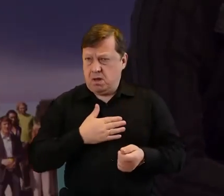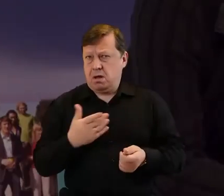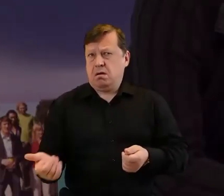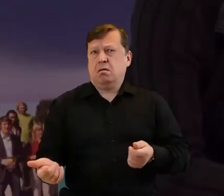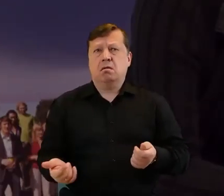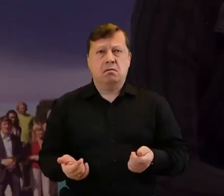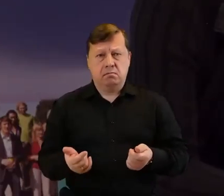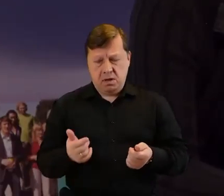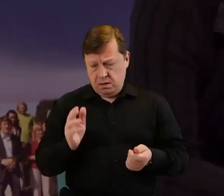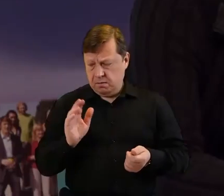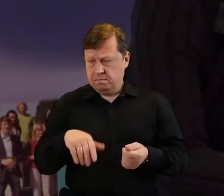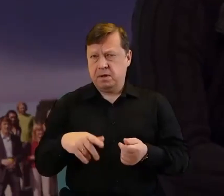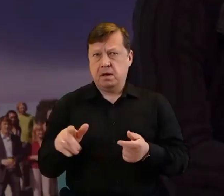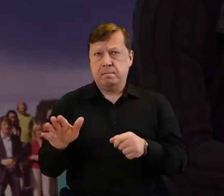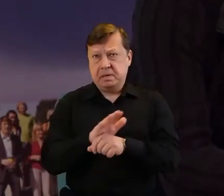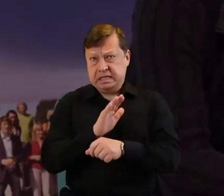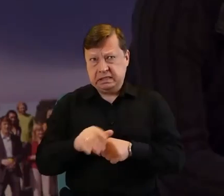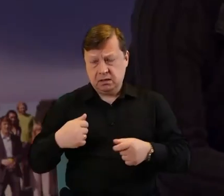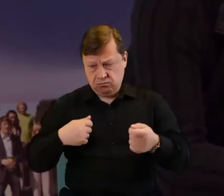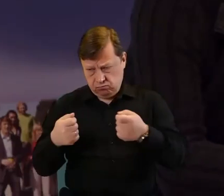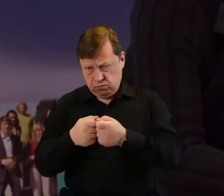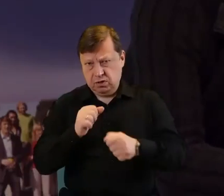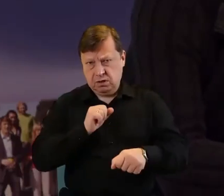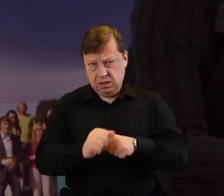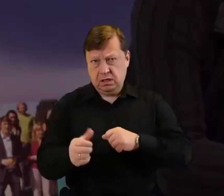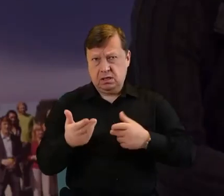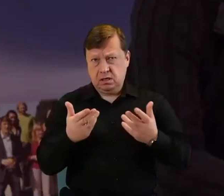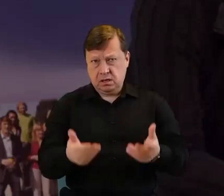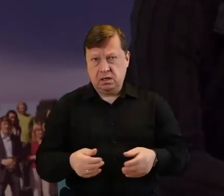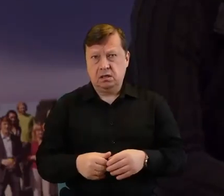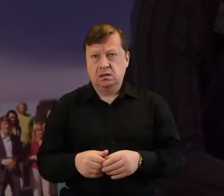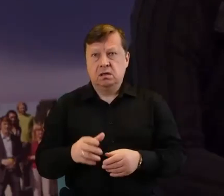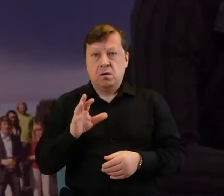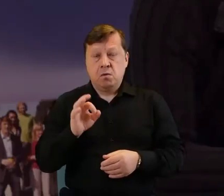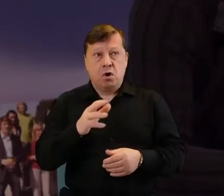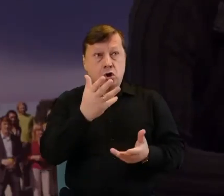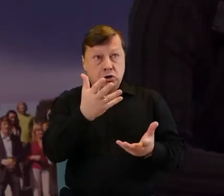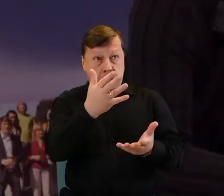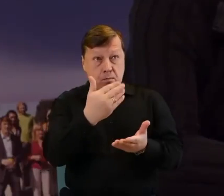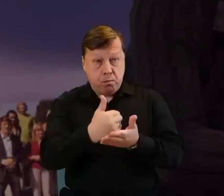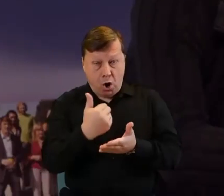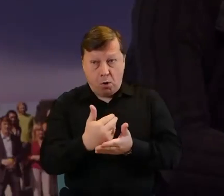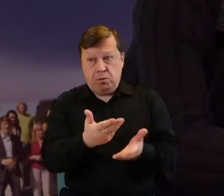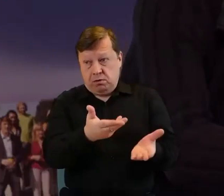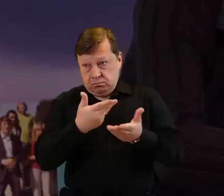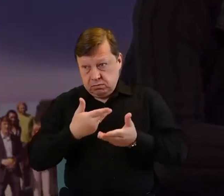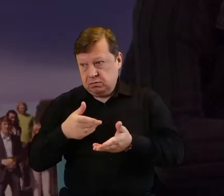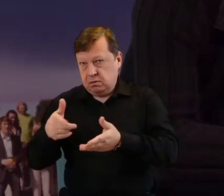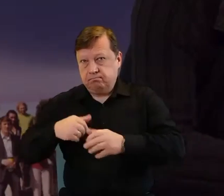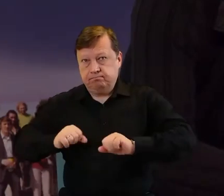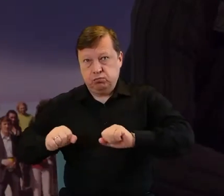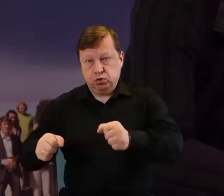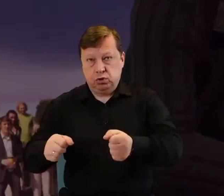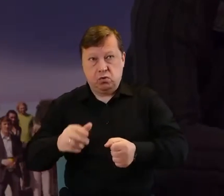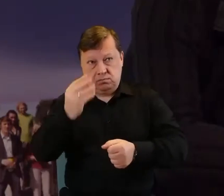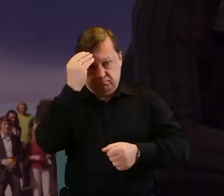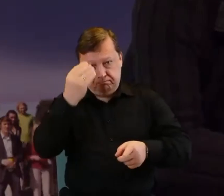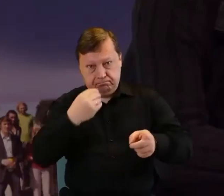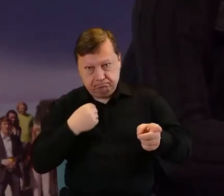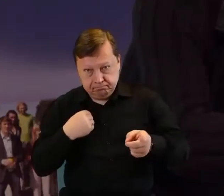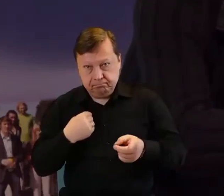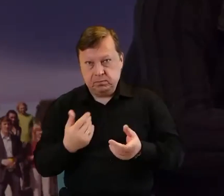też z biznesem. My tworzymy tą przestrzeń, gdzie jeżeli ktoś chce pomóc, to może zwrócić się do nas